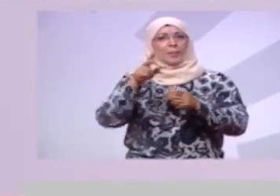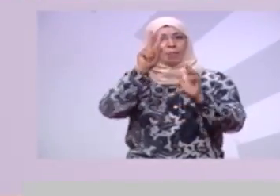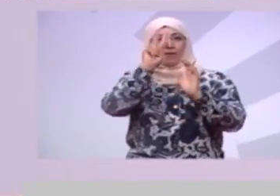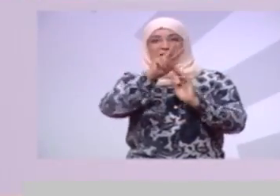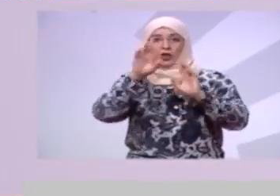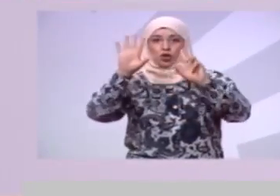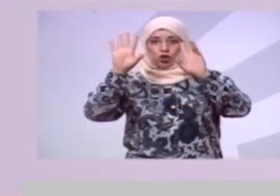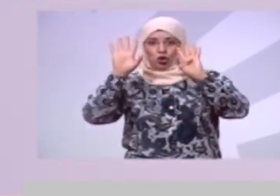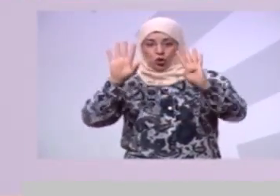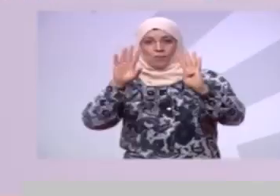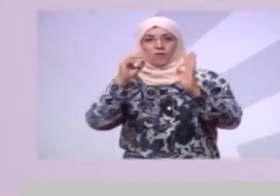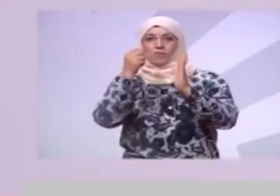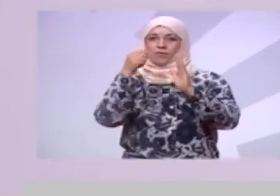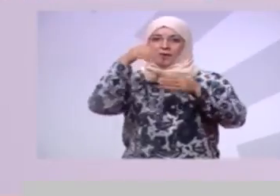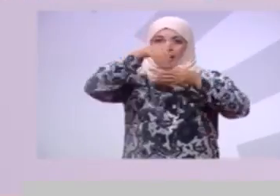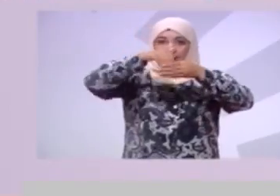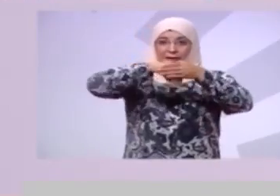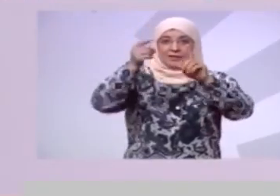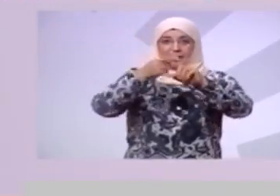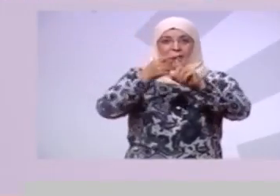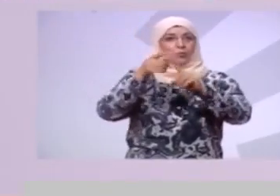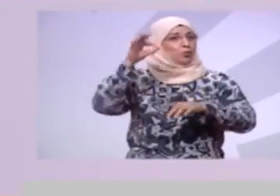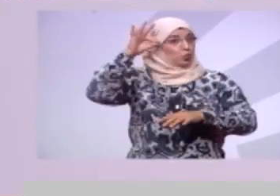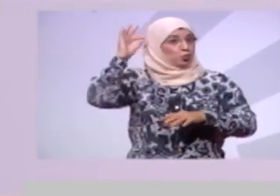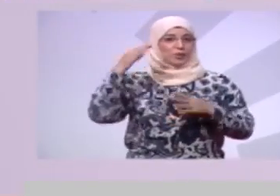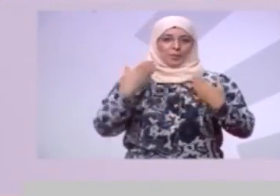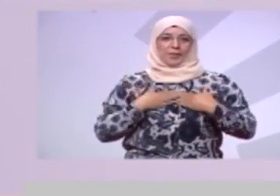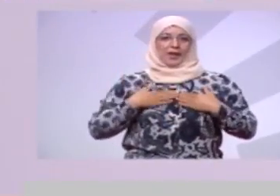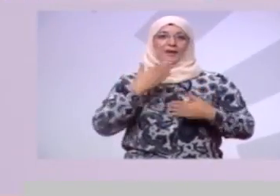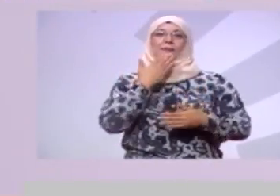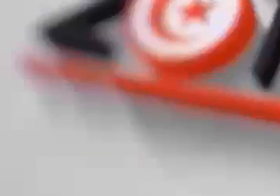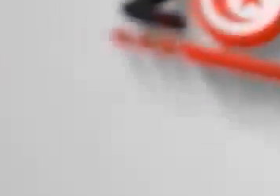حاجة امشوا صوته خاطر تونس بلادنا شكرا